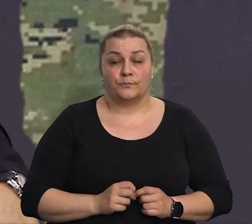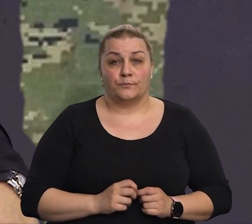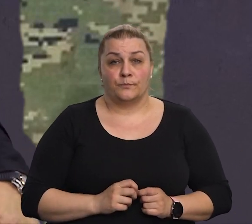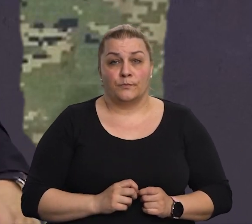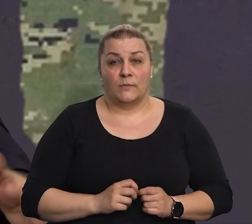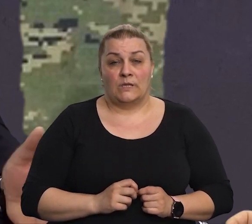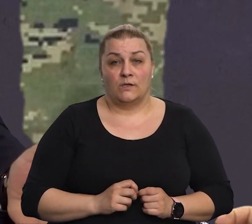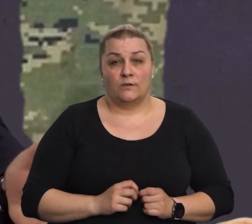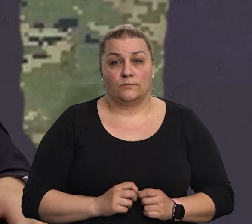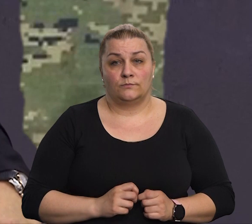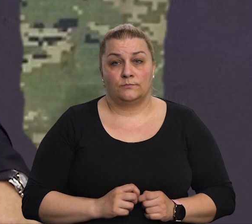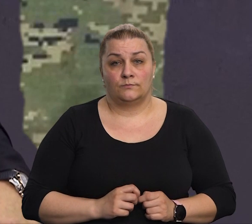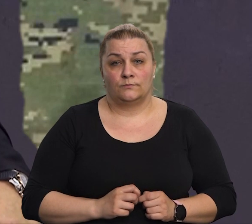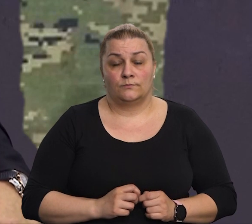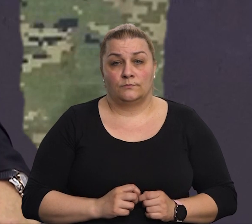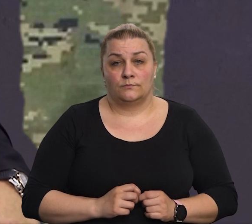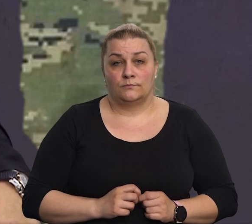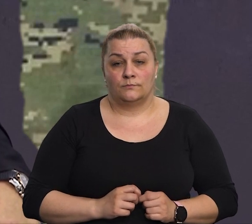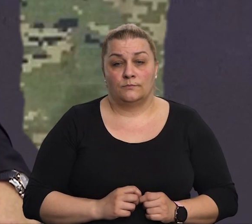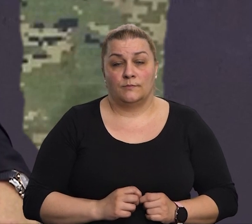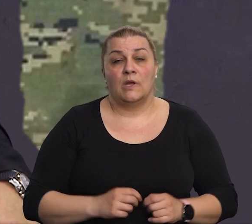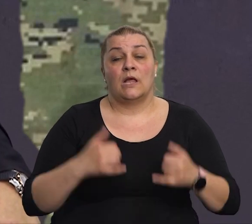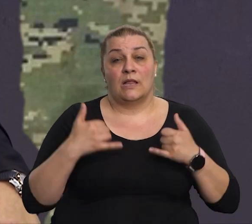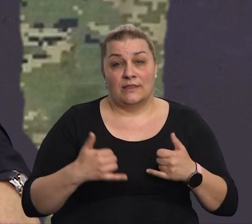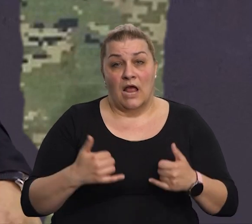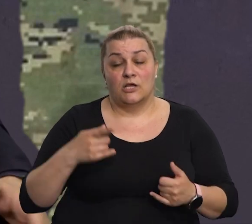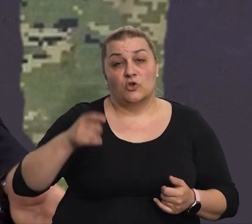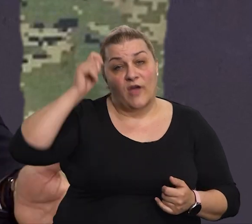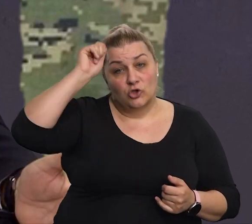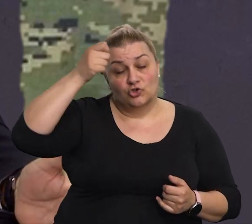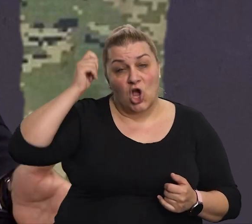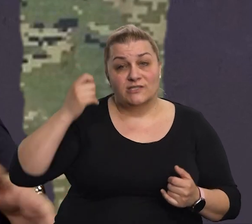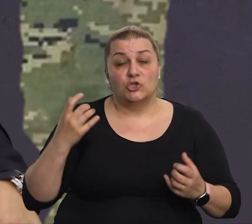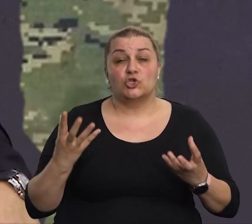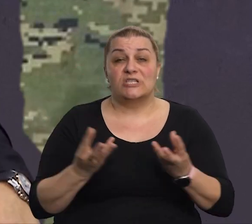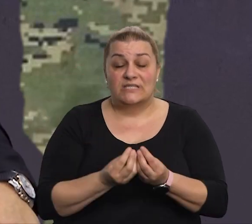odradili, danas se on, ta časnički zbor vrši, ovaj, tekovine,